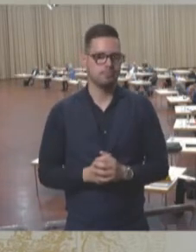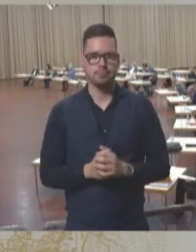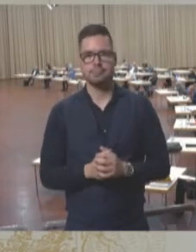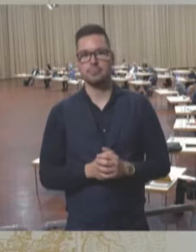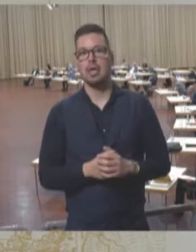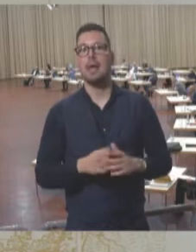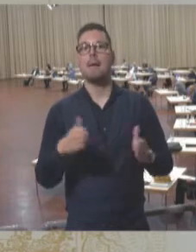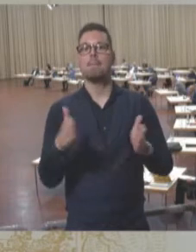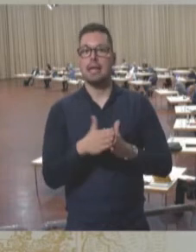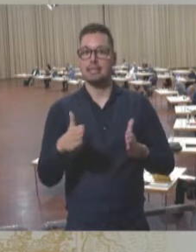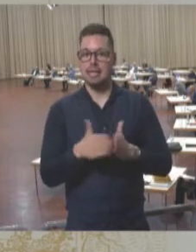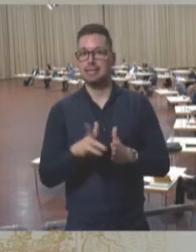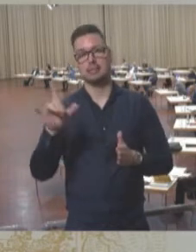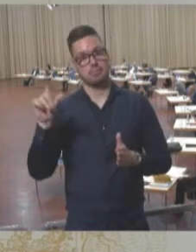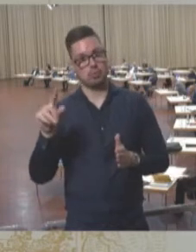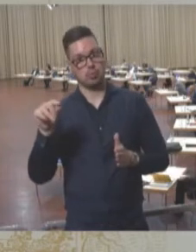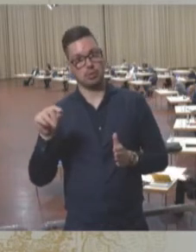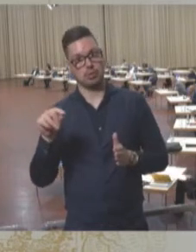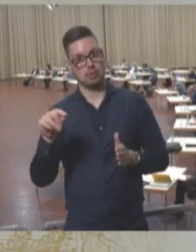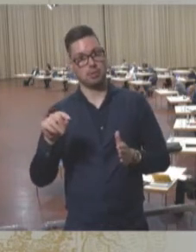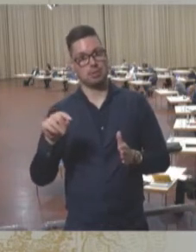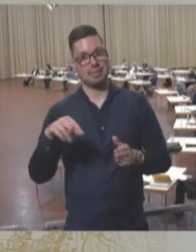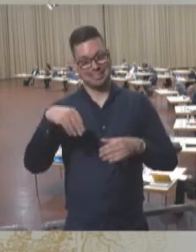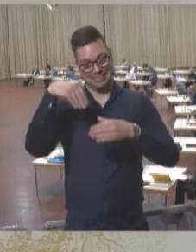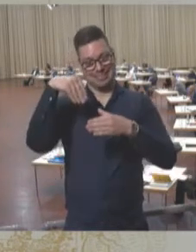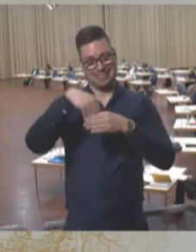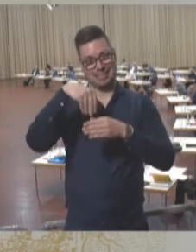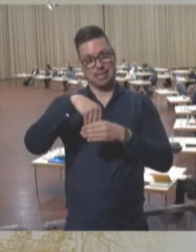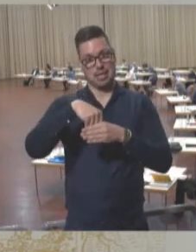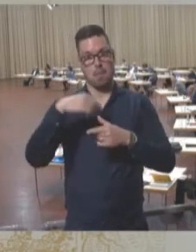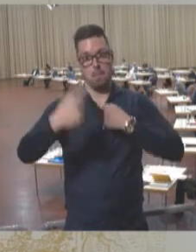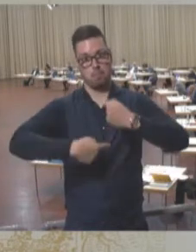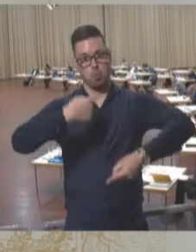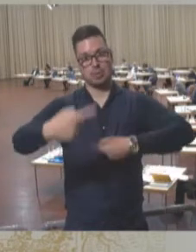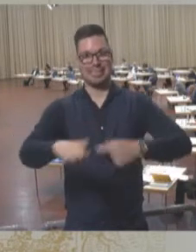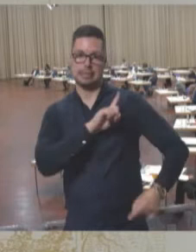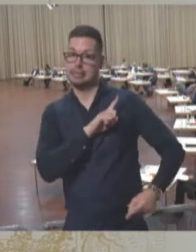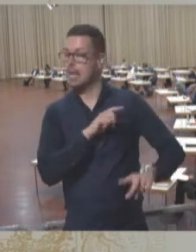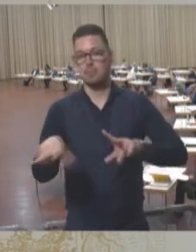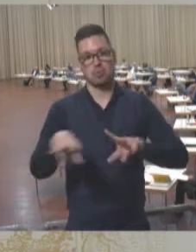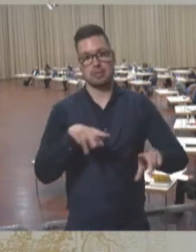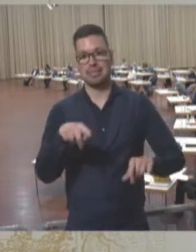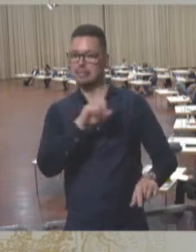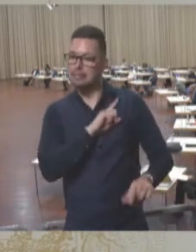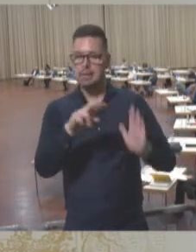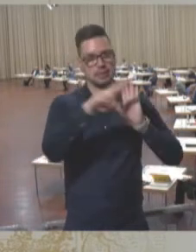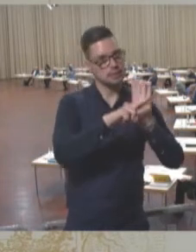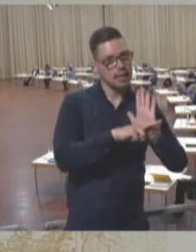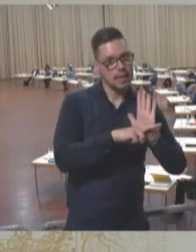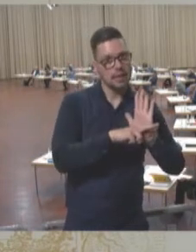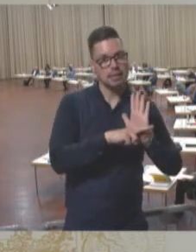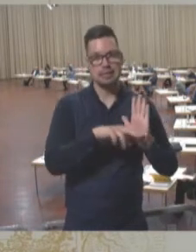Parteiautonomie heißt immer, dass Parteien ihre innere Prozesse selbst organisieren können. Sie haben eine